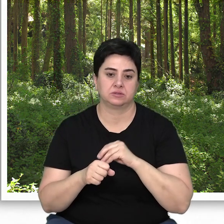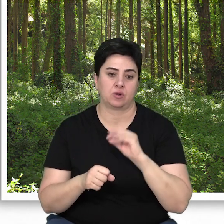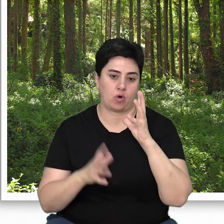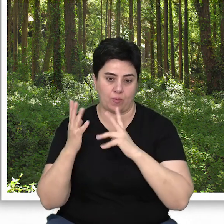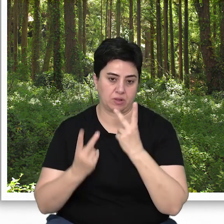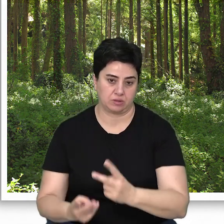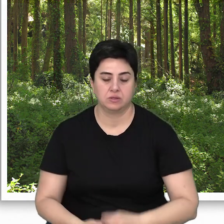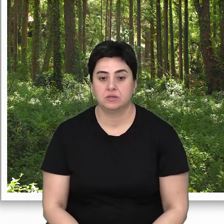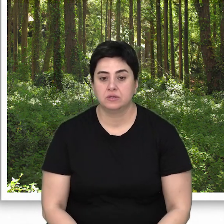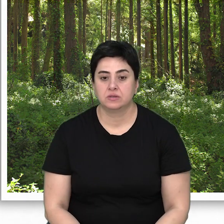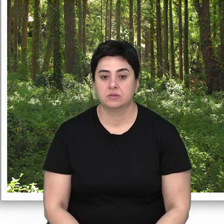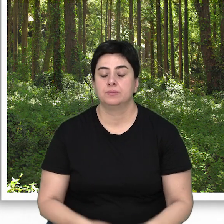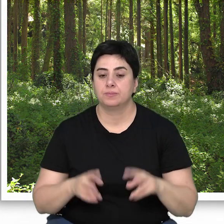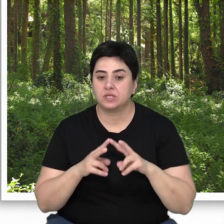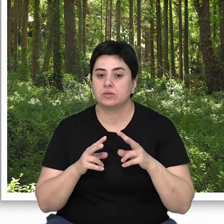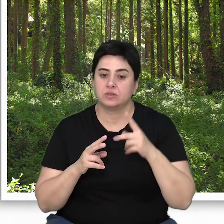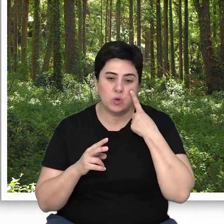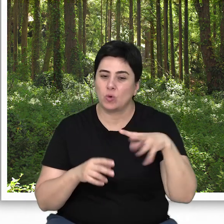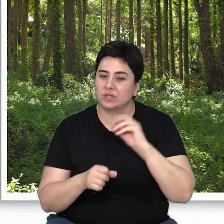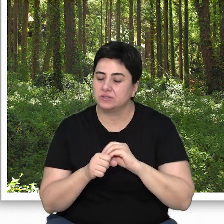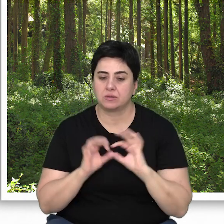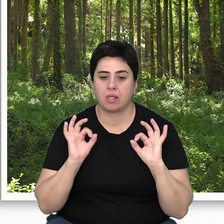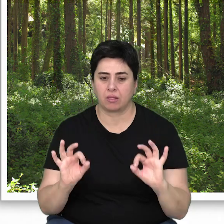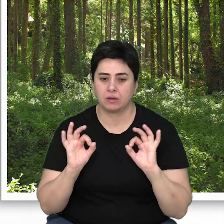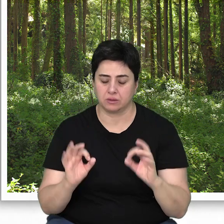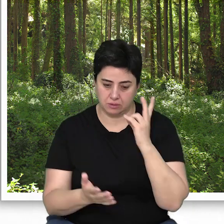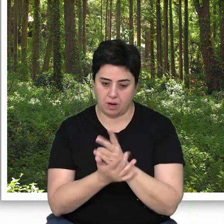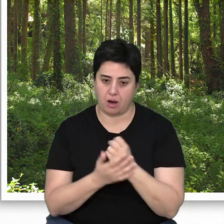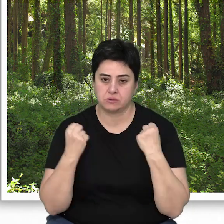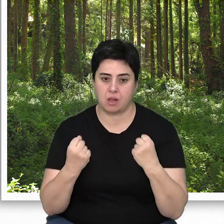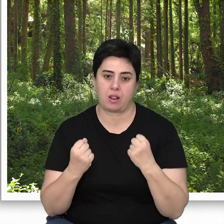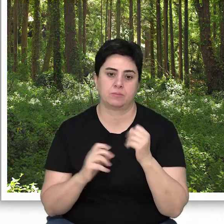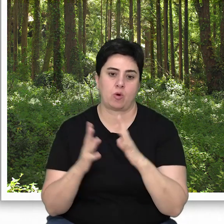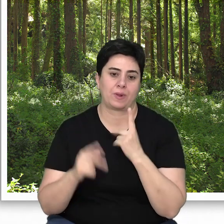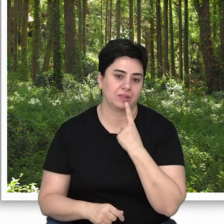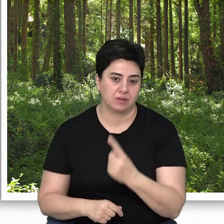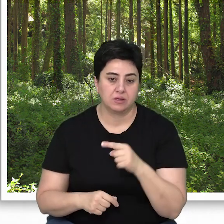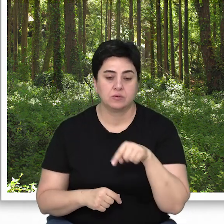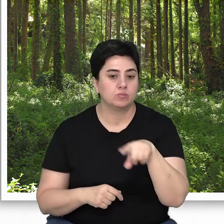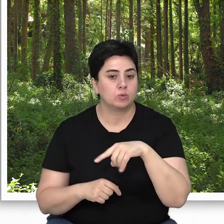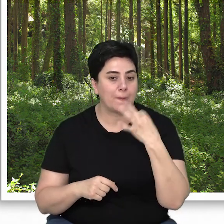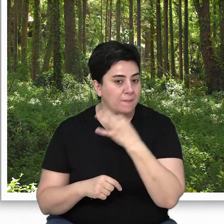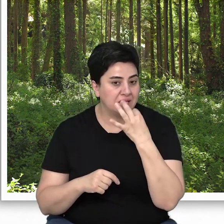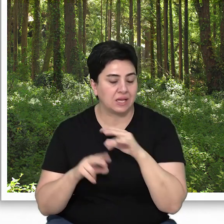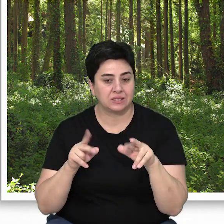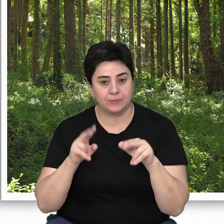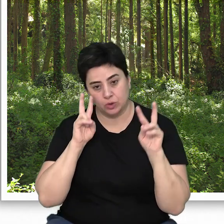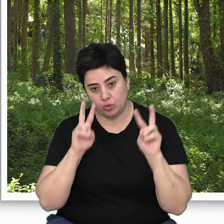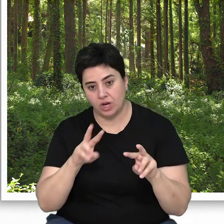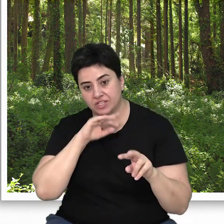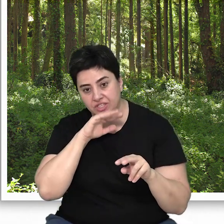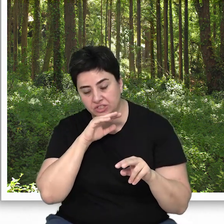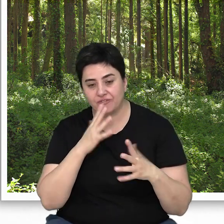ormanlardır ve meşcere kompozisyonu oldukça sabit, kararlı bir yapıdadır. Bu ormanları benzer şekilde